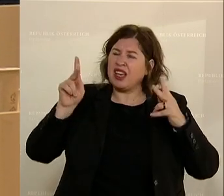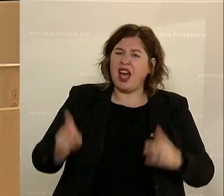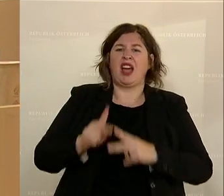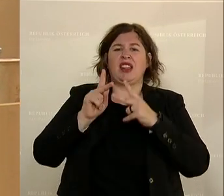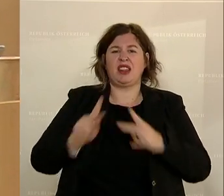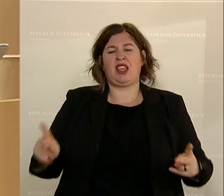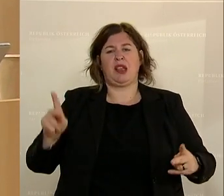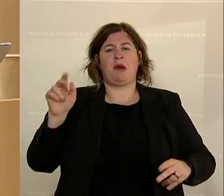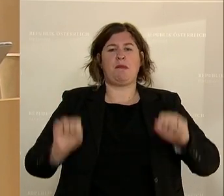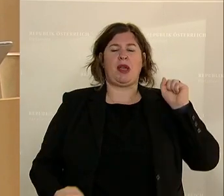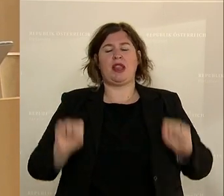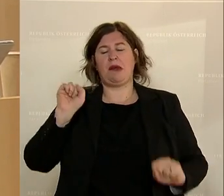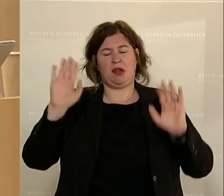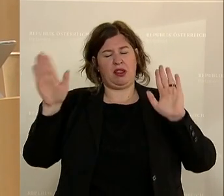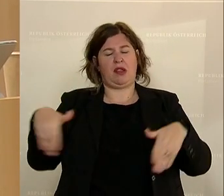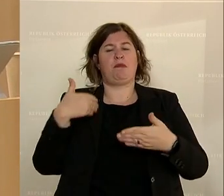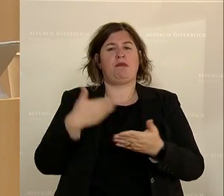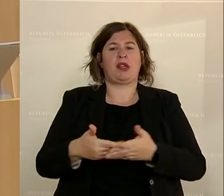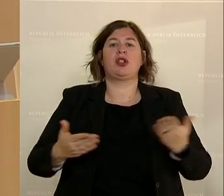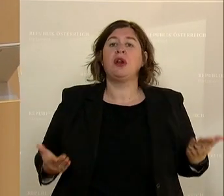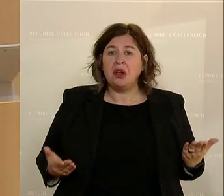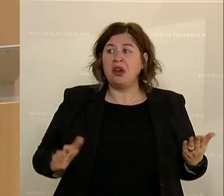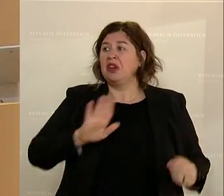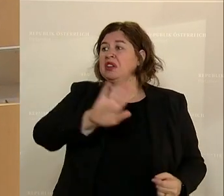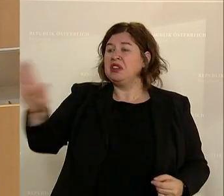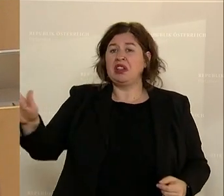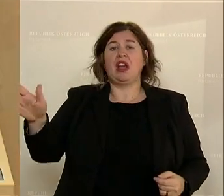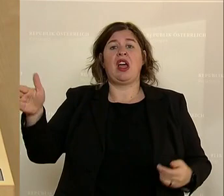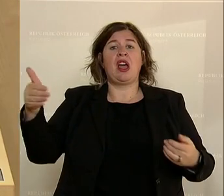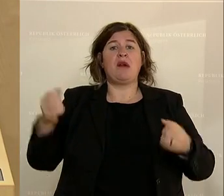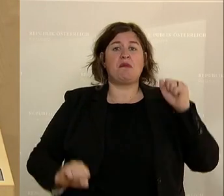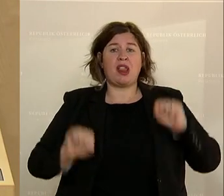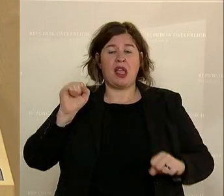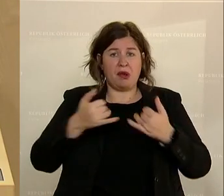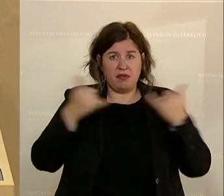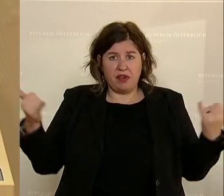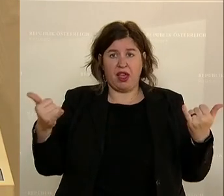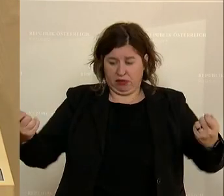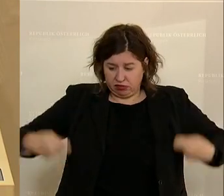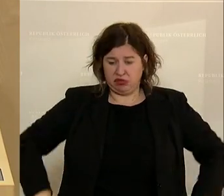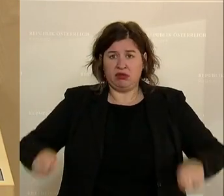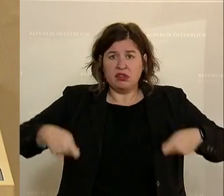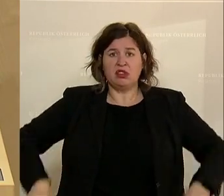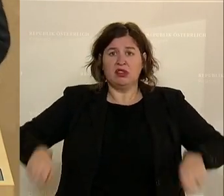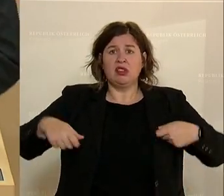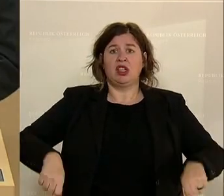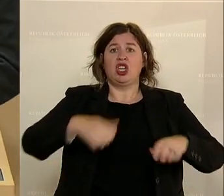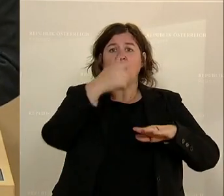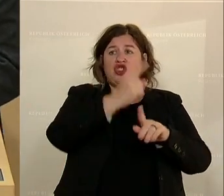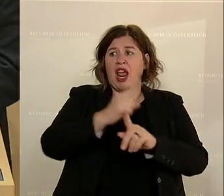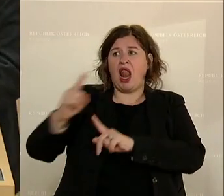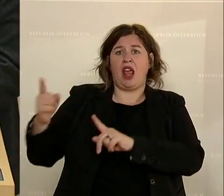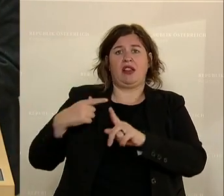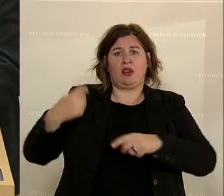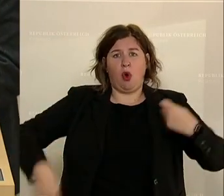Mein Benehmen, das passt schon so. Euer Benehmen ist, in die eigene Tasche zu wirtschaften, Postenkorruption zu betreiben, 100